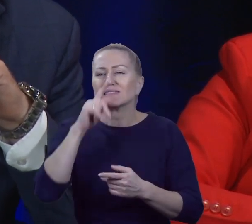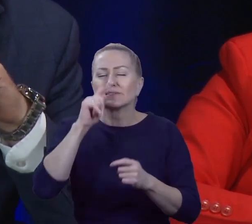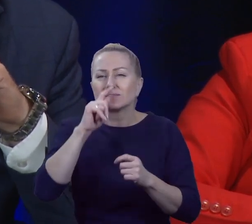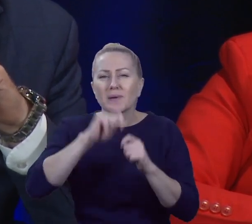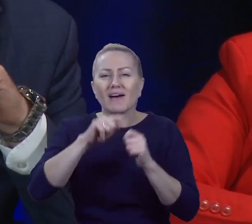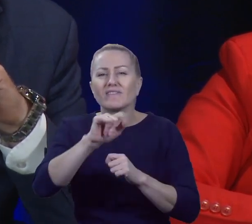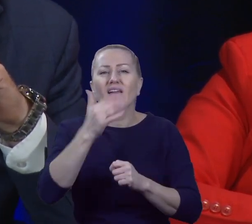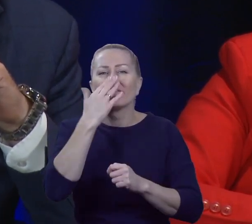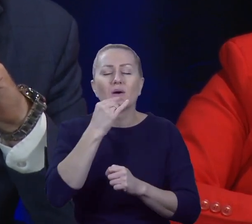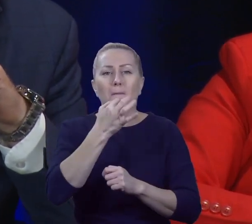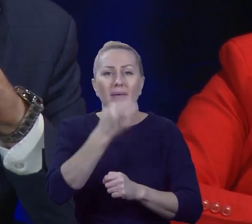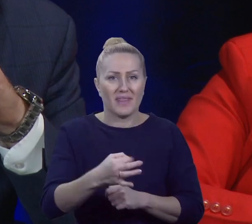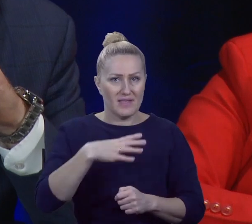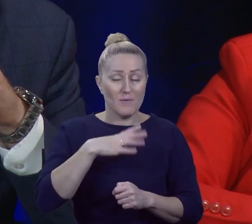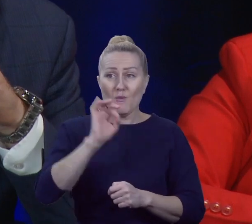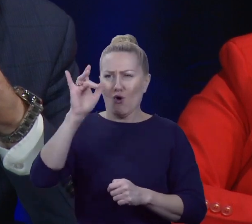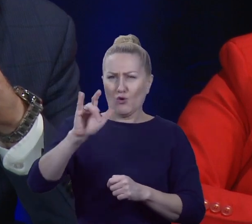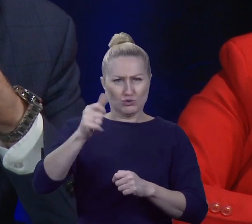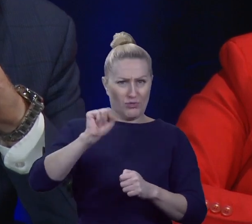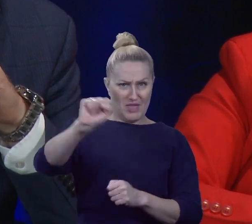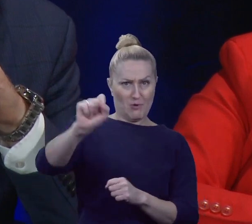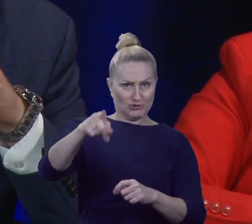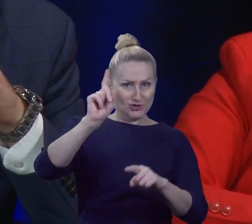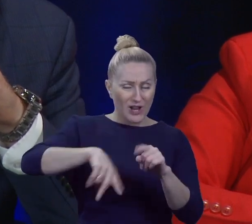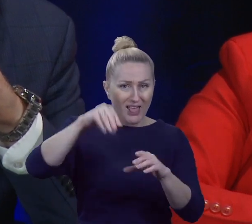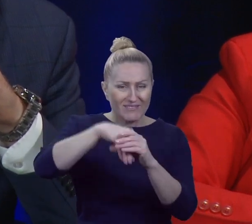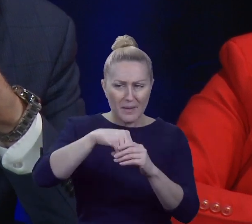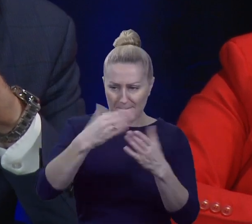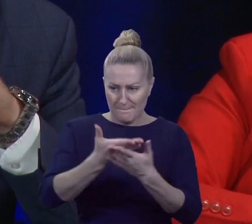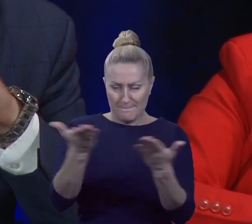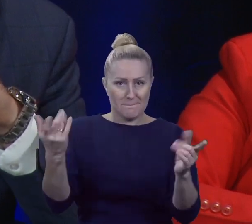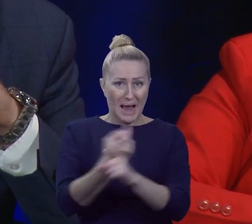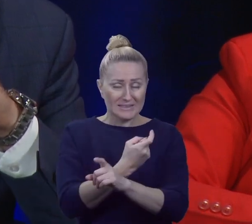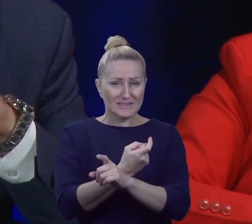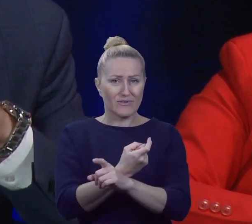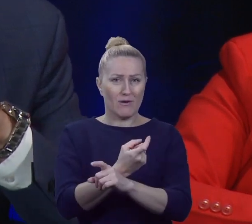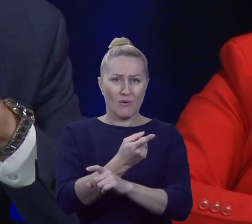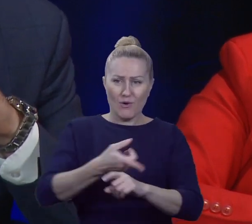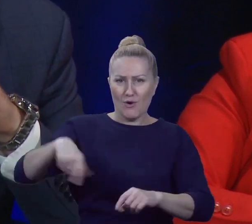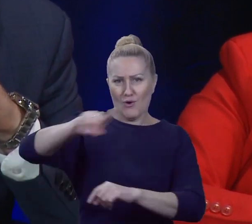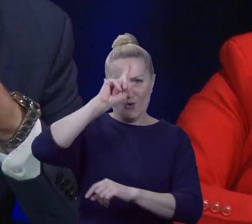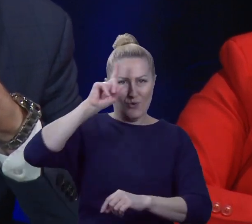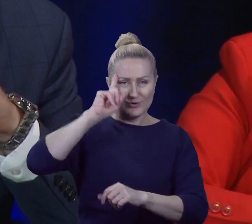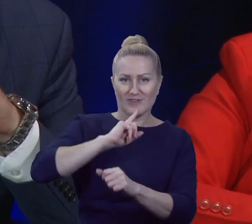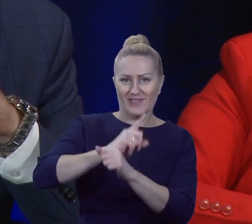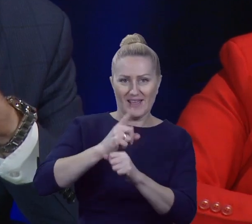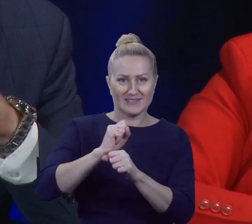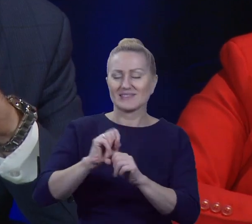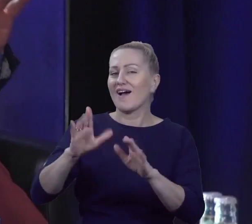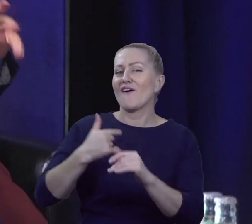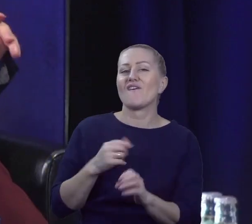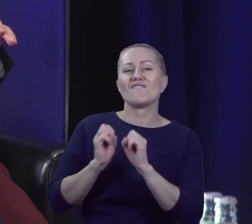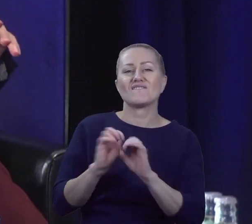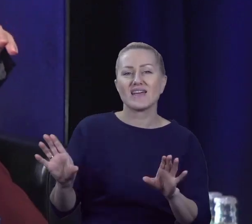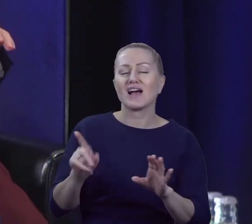czym miałoby być coś złego z demokracją w państwie, w którym mimo wszystko ludzie decydują. Znaczy nie, to wyjaśnię tylko, że